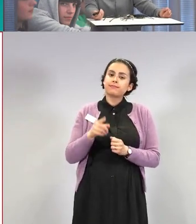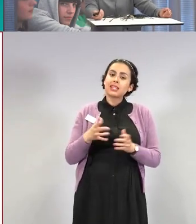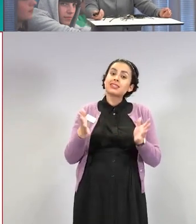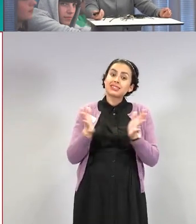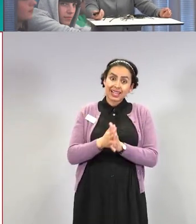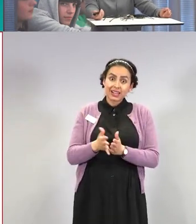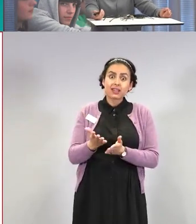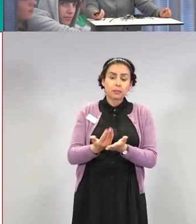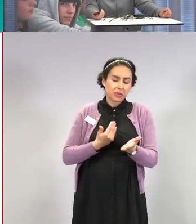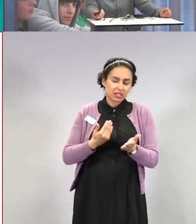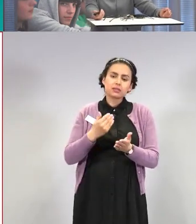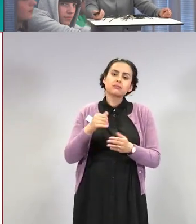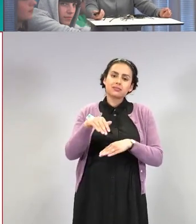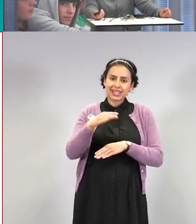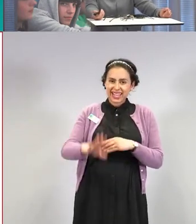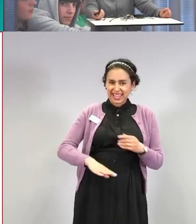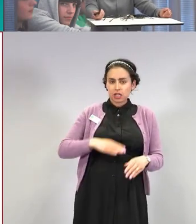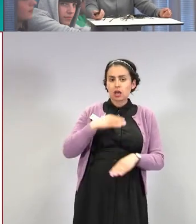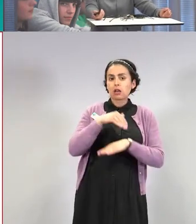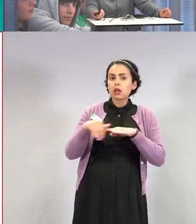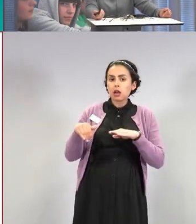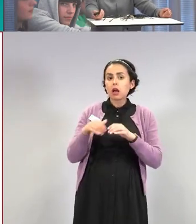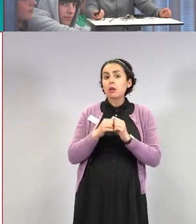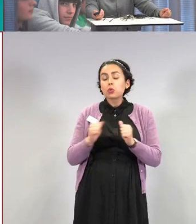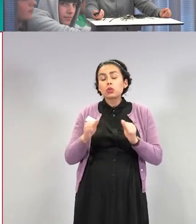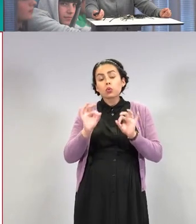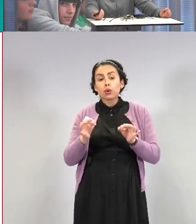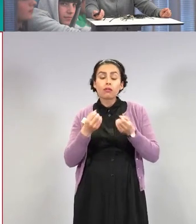sitten, että me ollaan laitettu tämä ikäraja?